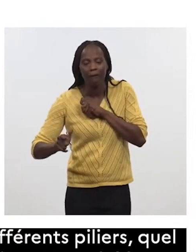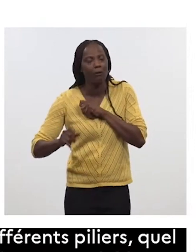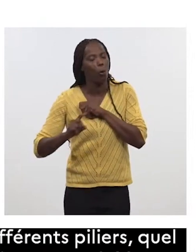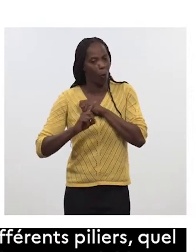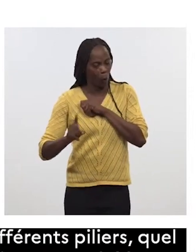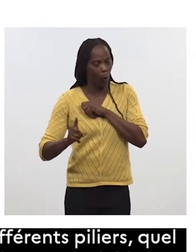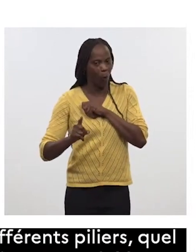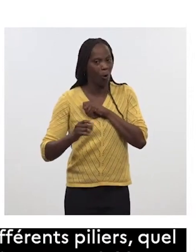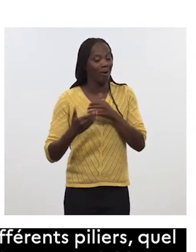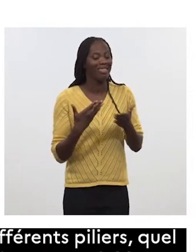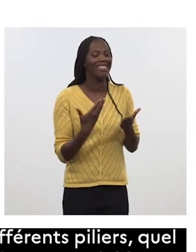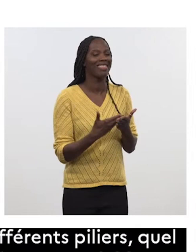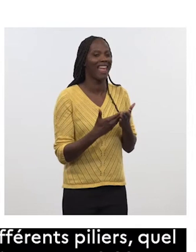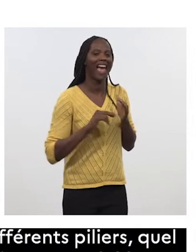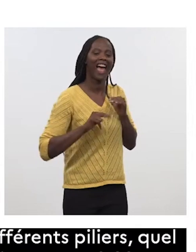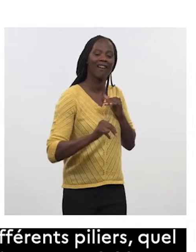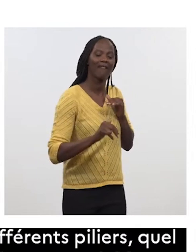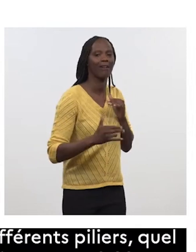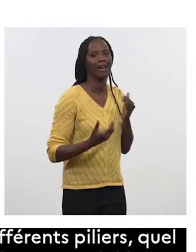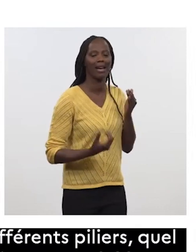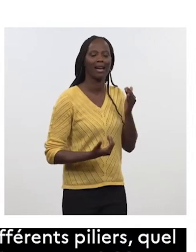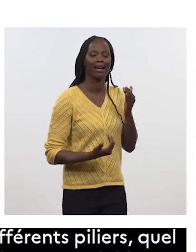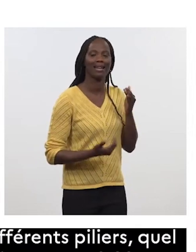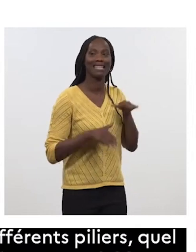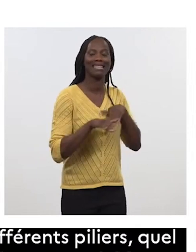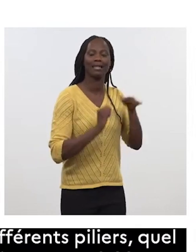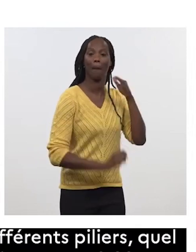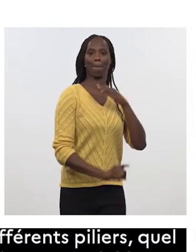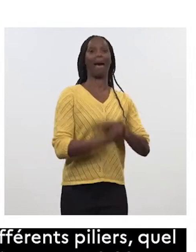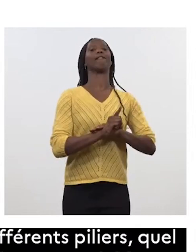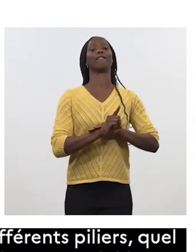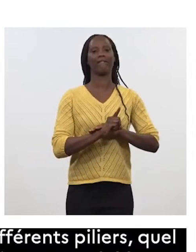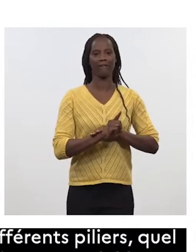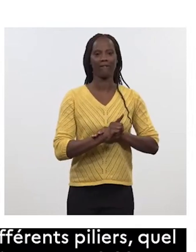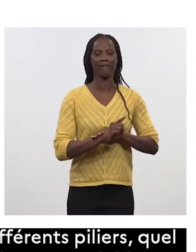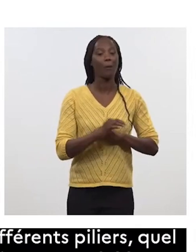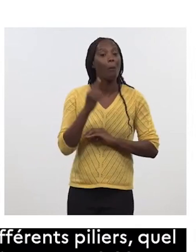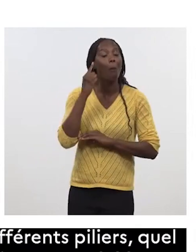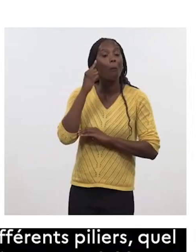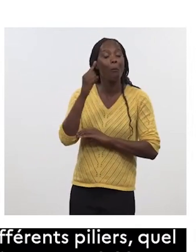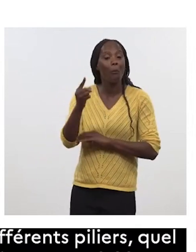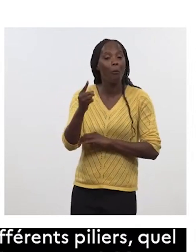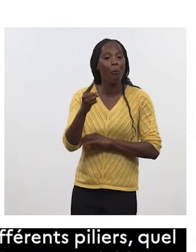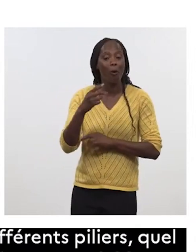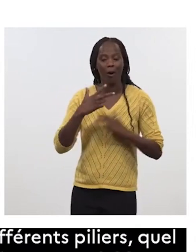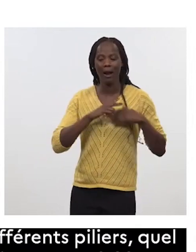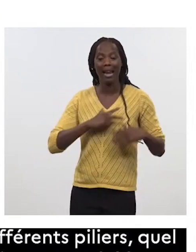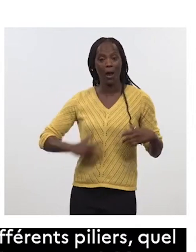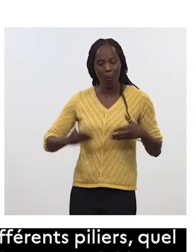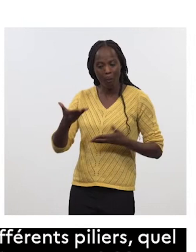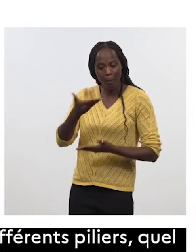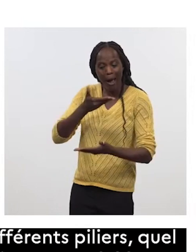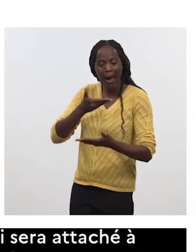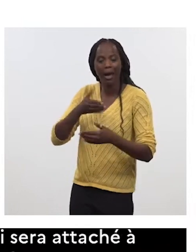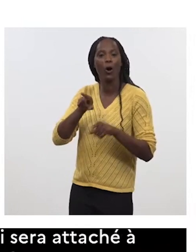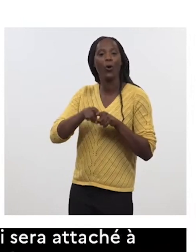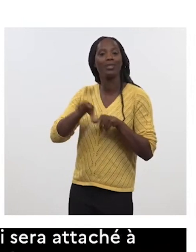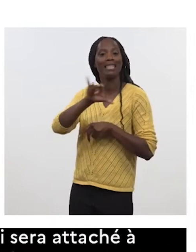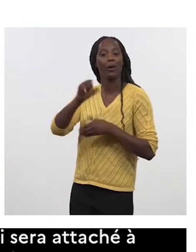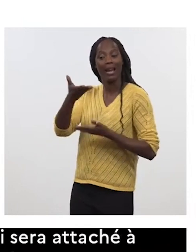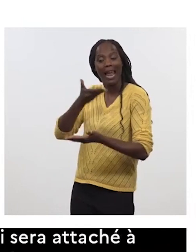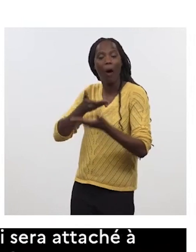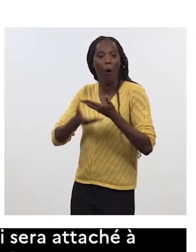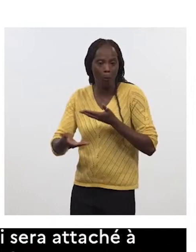parle d'un système tout à fait inouï qui va remplacer le léopard et l'éclair. Ce'est pas